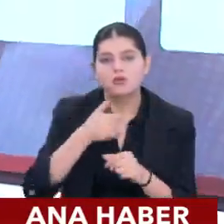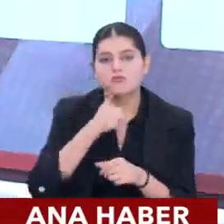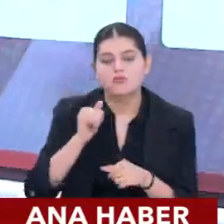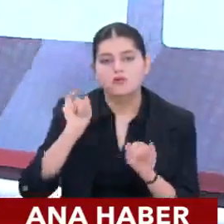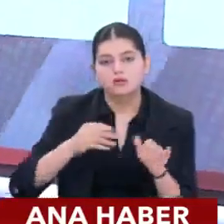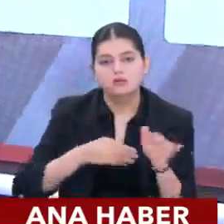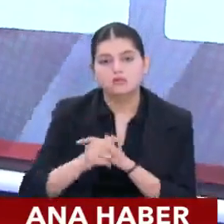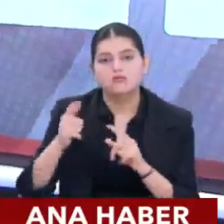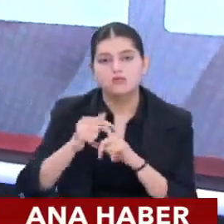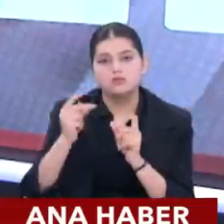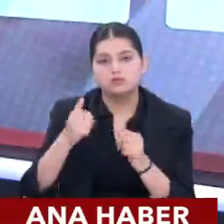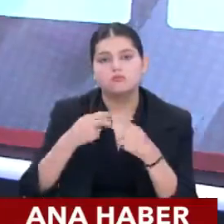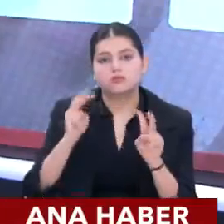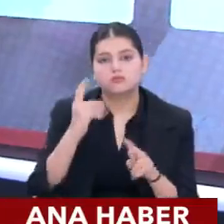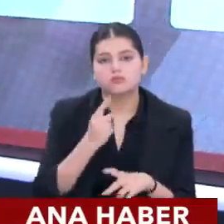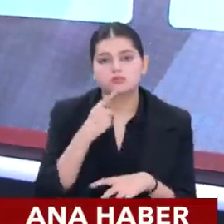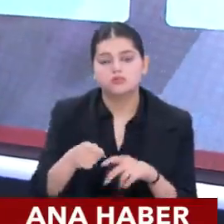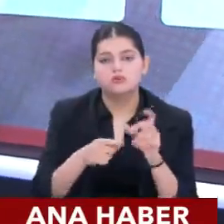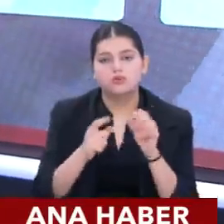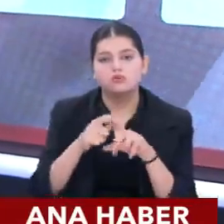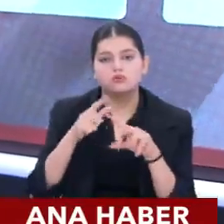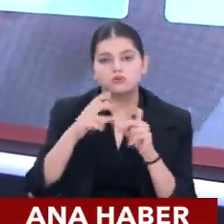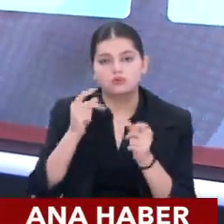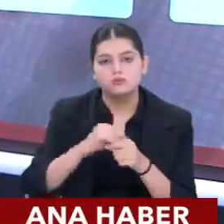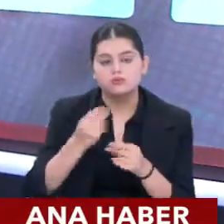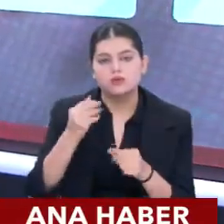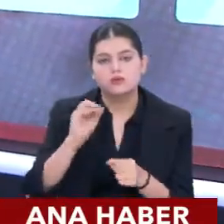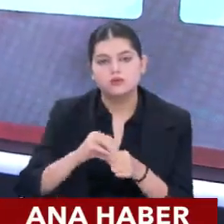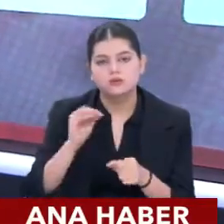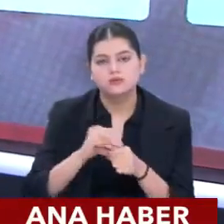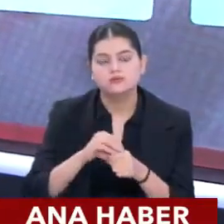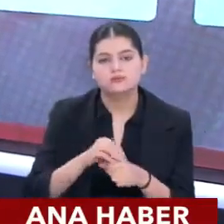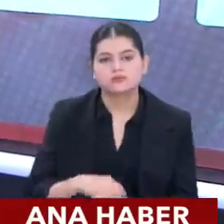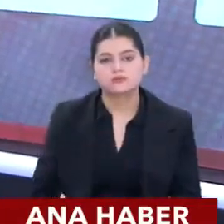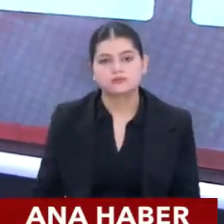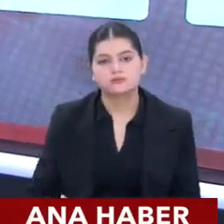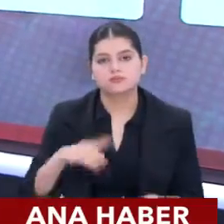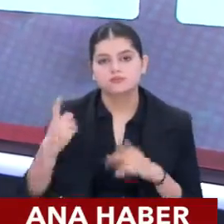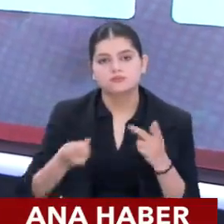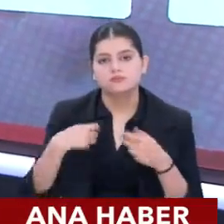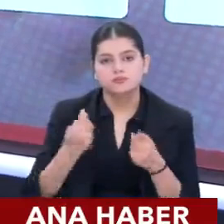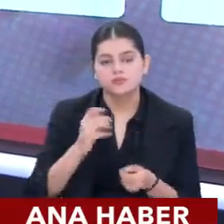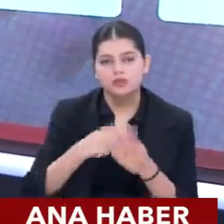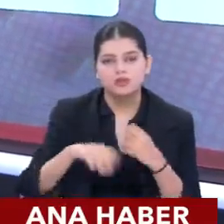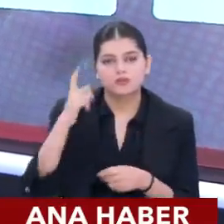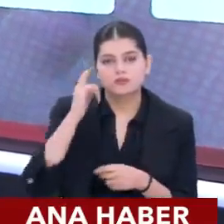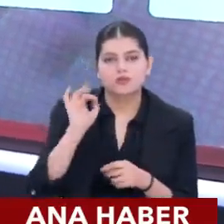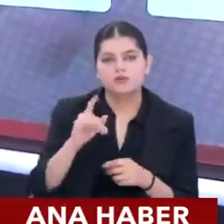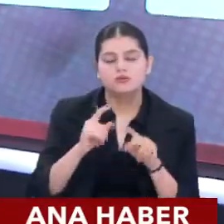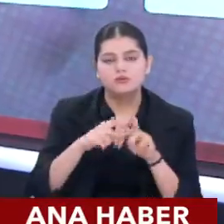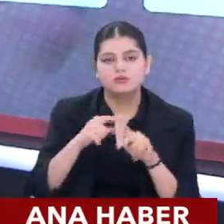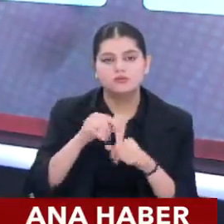Abimle aynı dönemlerde Fatih Ünlü ile başlamış. O da otlu kökenli. Bütçe ve bu tür işler konusunda, yani planlama her zaman orta